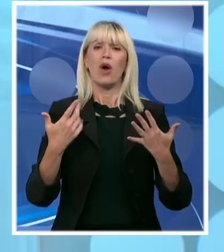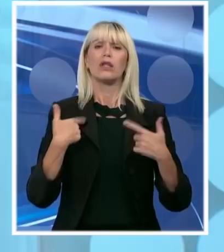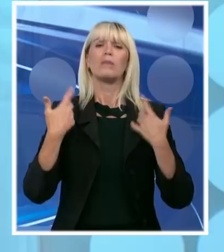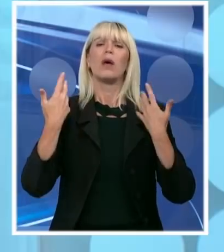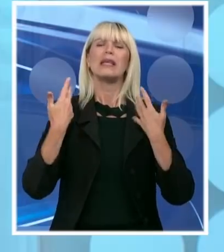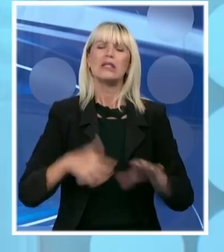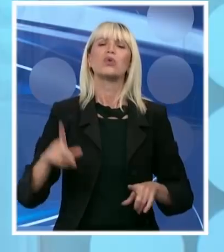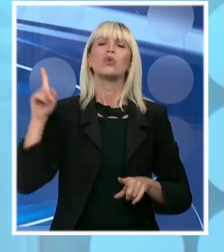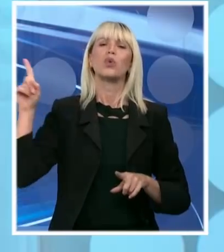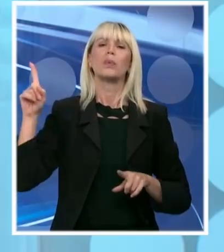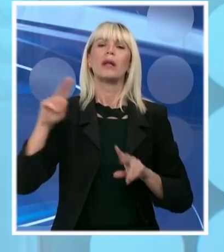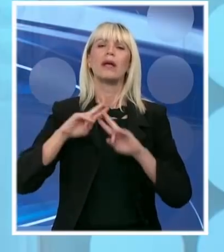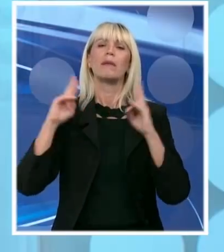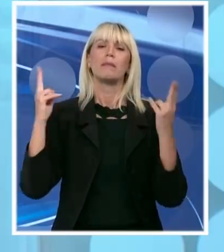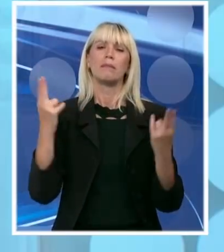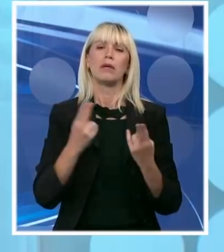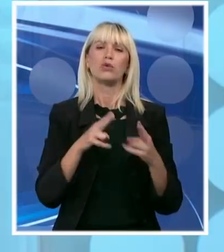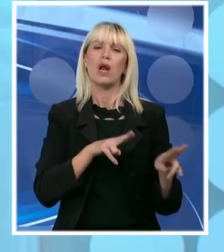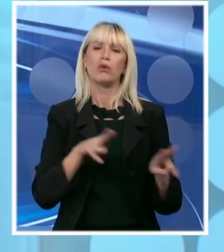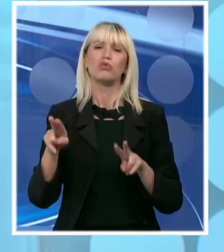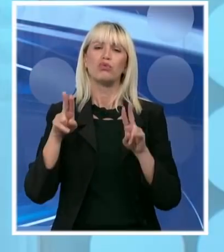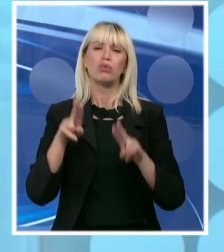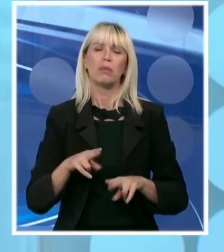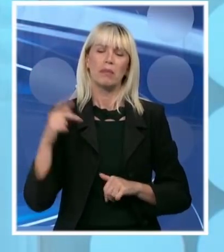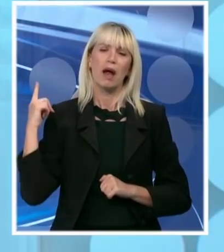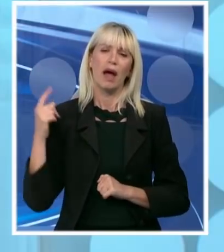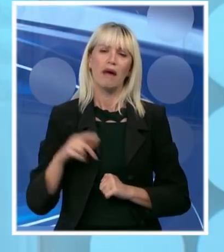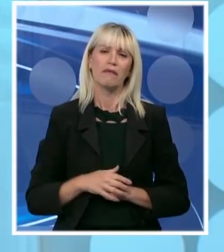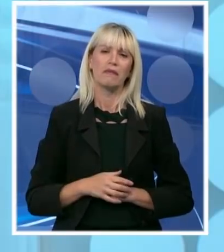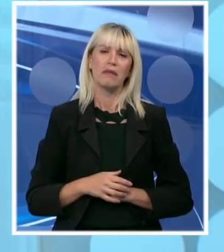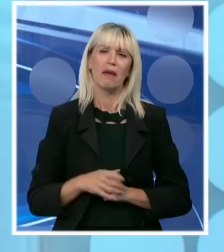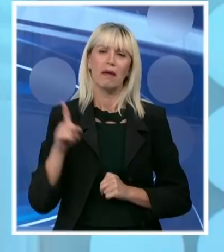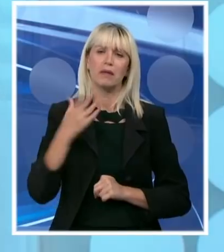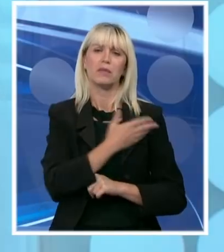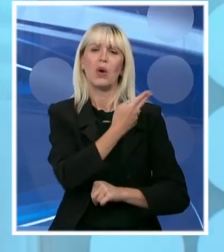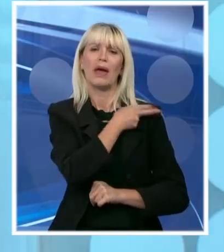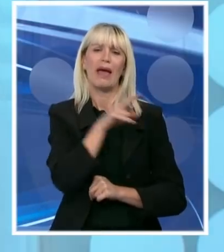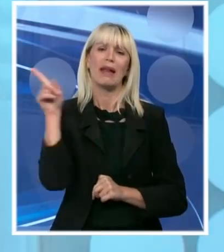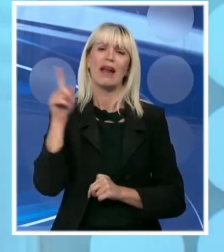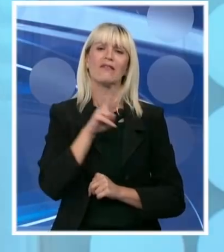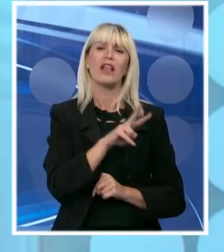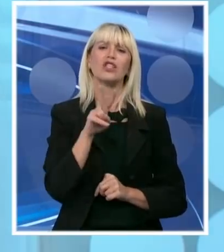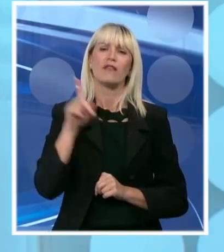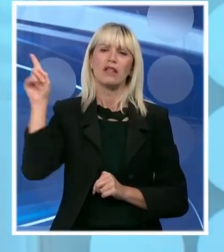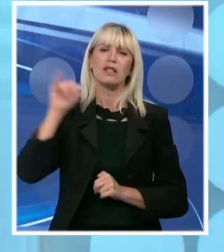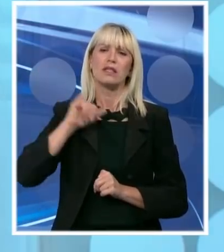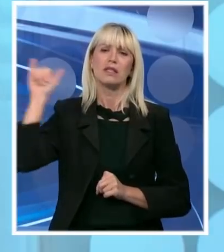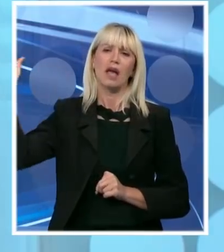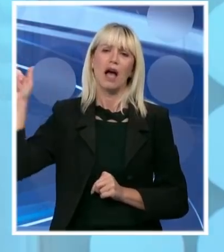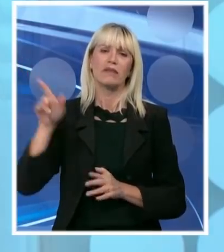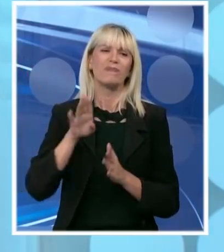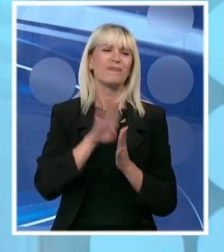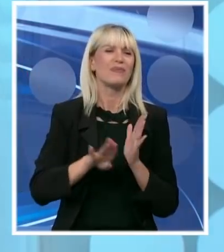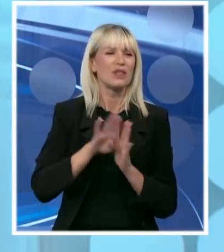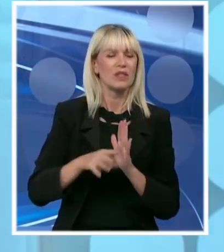Da mi predavanja drže oni koji su odgovorni i meni i svim drugim ljudima koji se bore. Tam je otišao general Vladiša Vlade Savljić govore pocenjuju